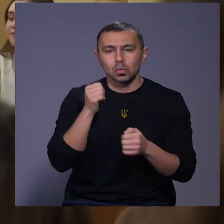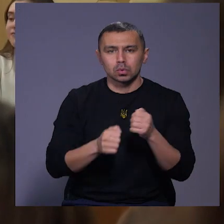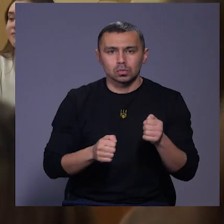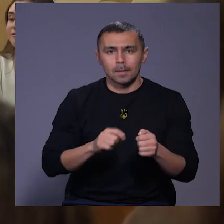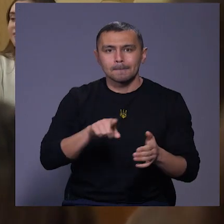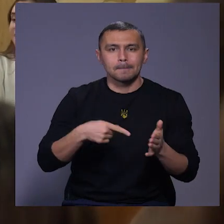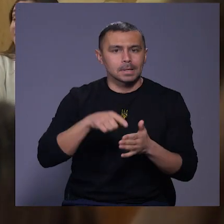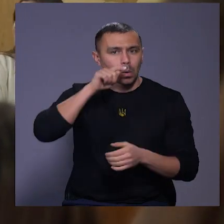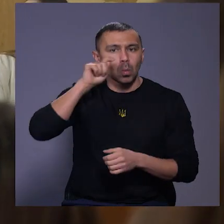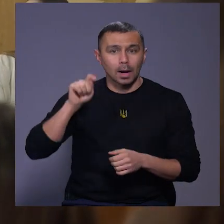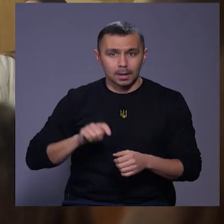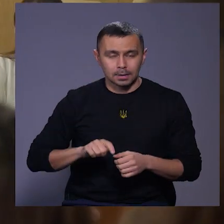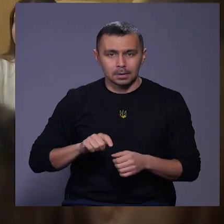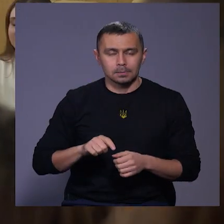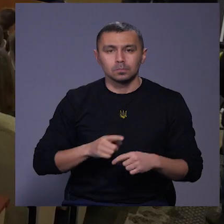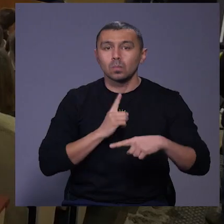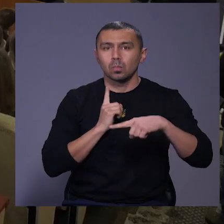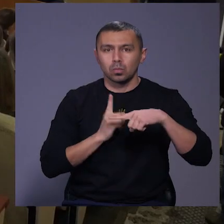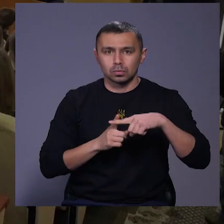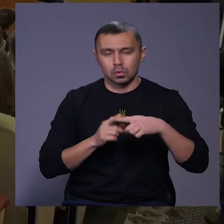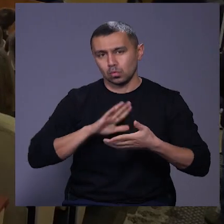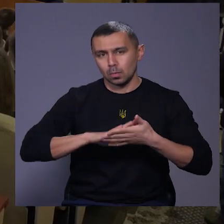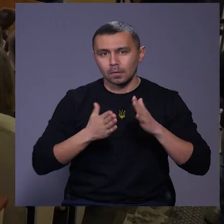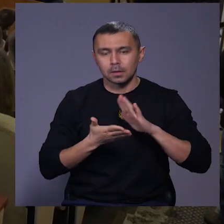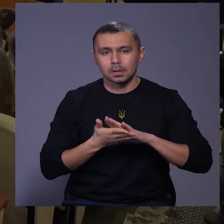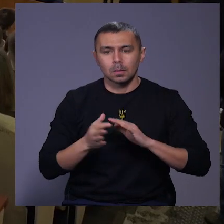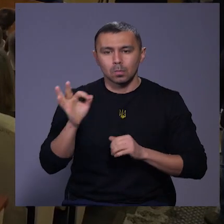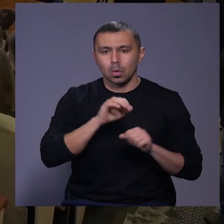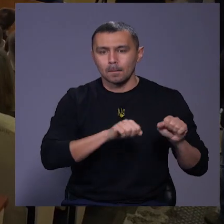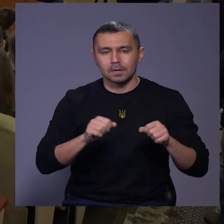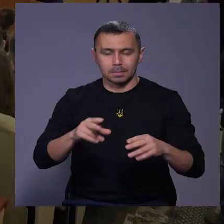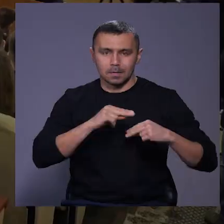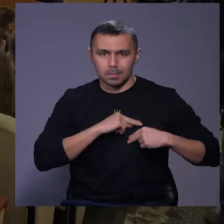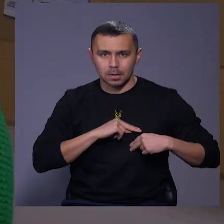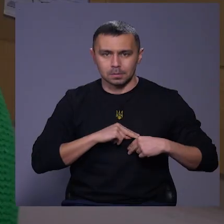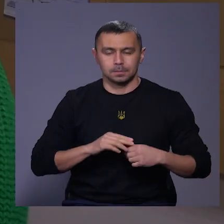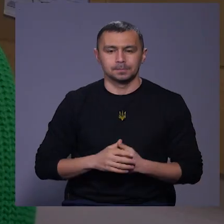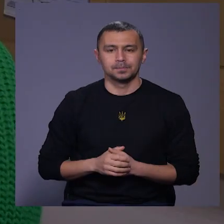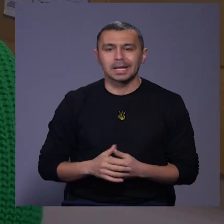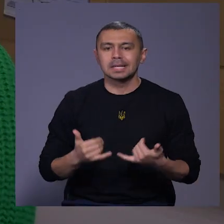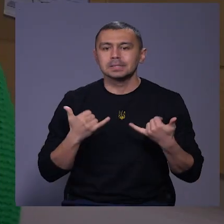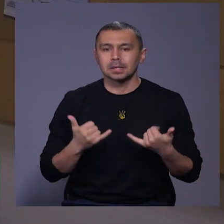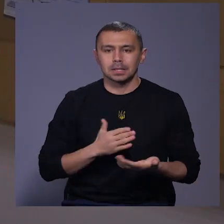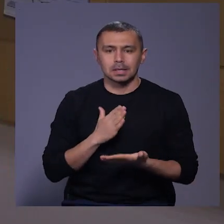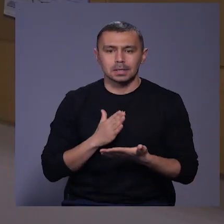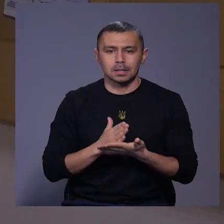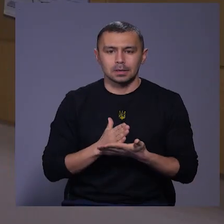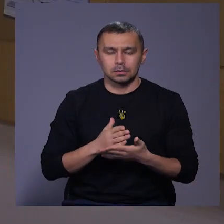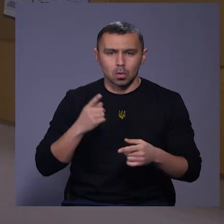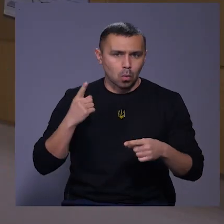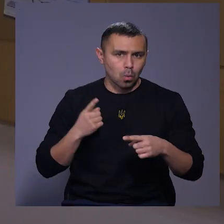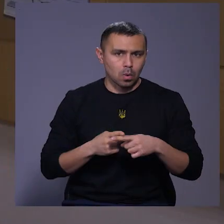куточку України та домовлятися про можливість співпрацю та можливий конект. Зараз є гостре